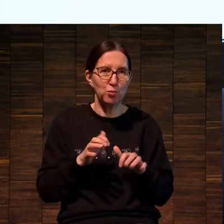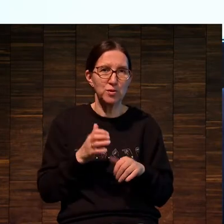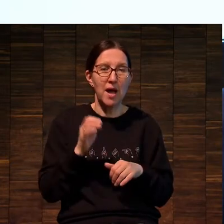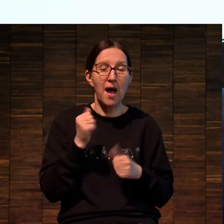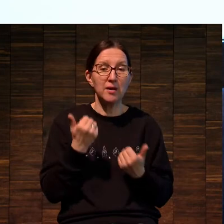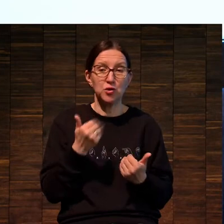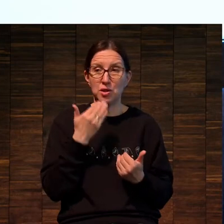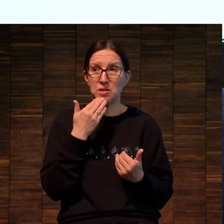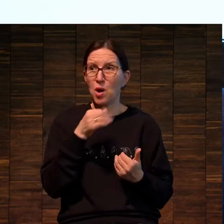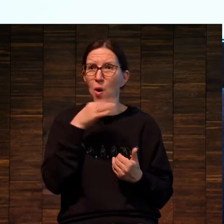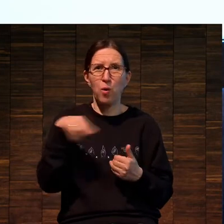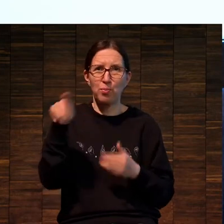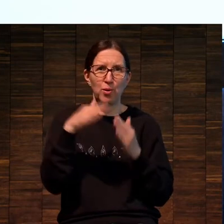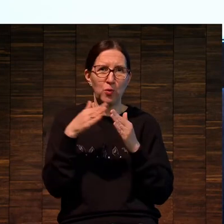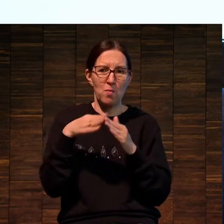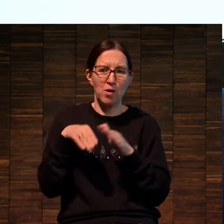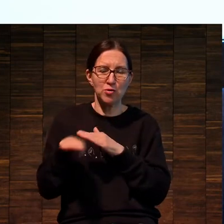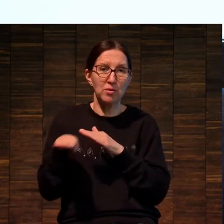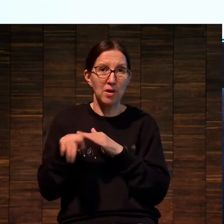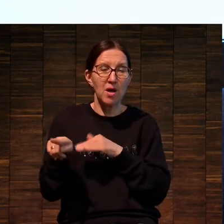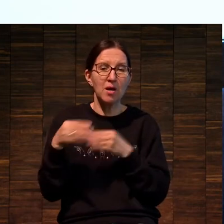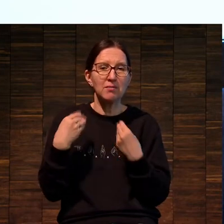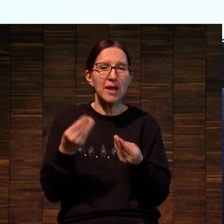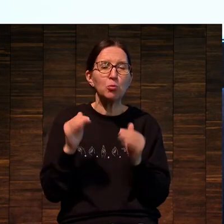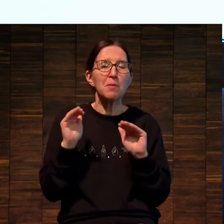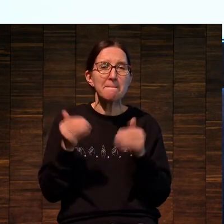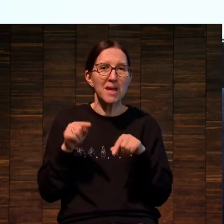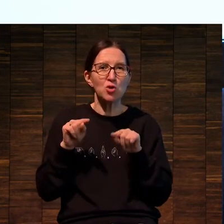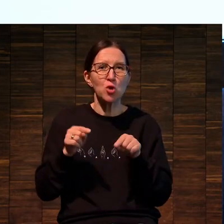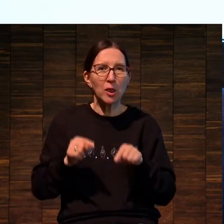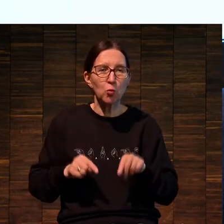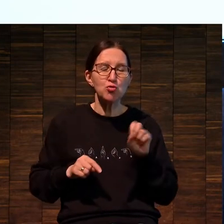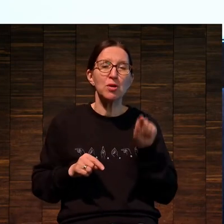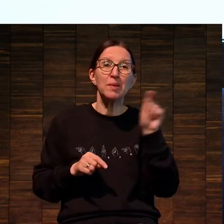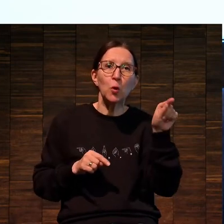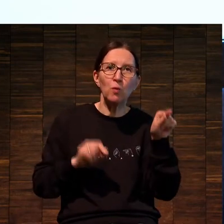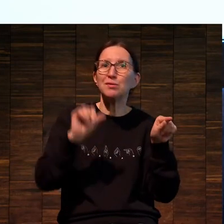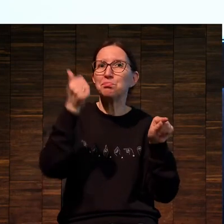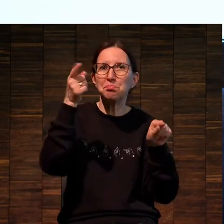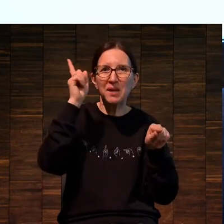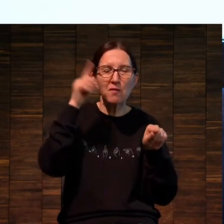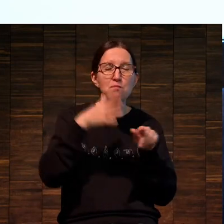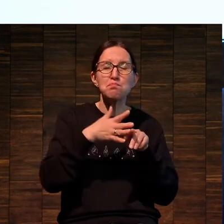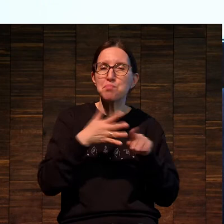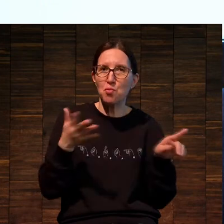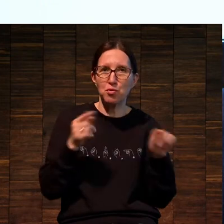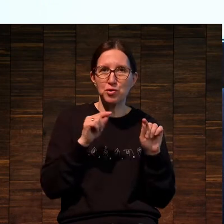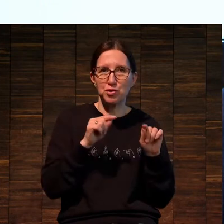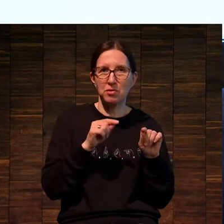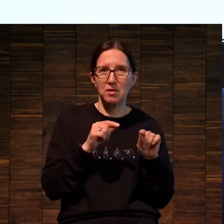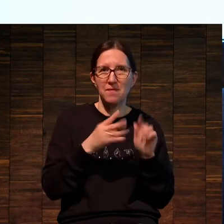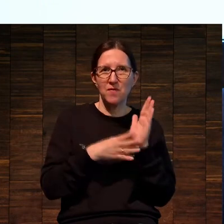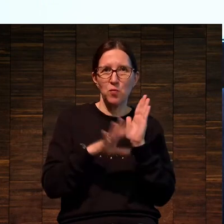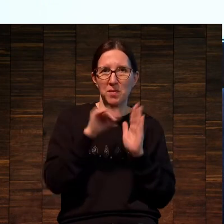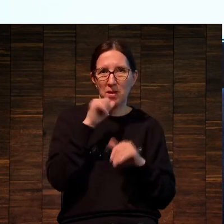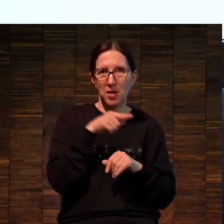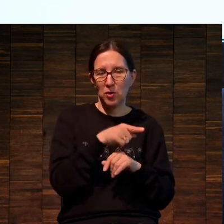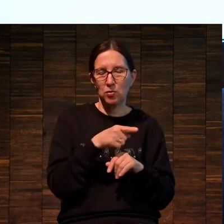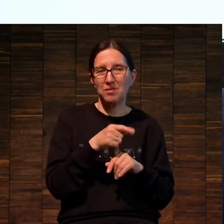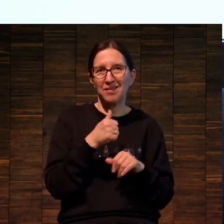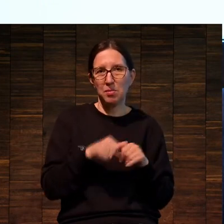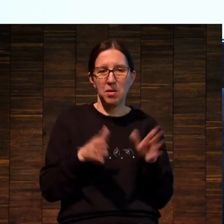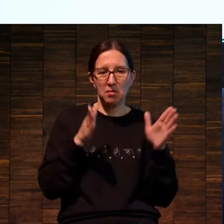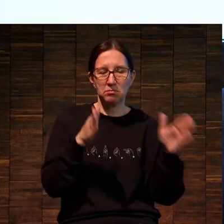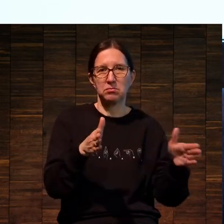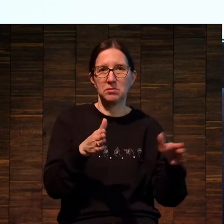домашний принтер пигментный, он дает меньше точку, чем тот Iris, который вот... Первый Iris появился у нас в 1995 году и стоял